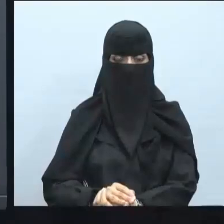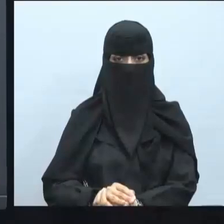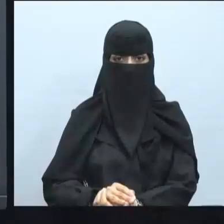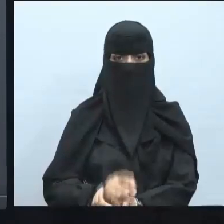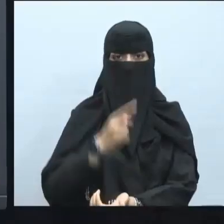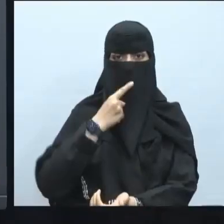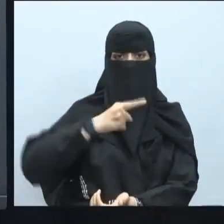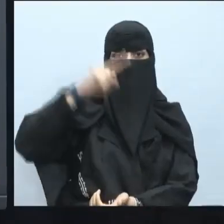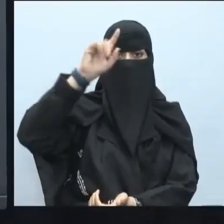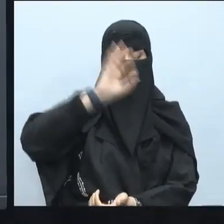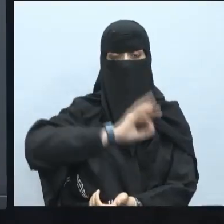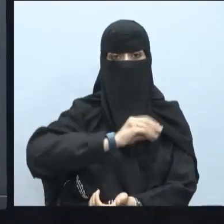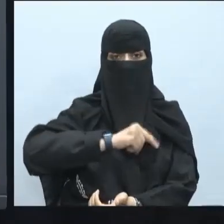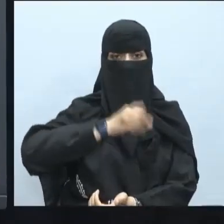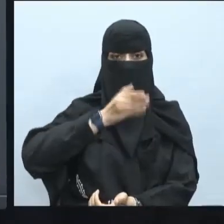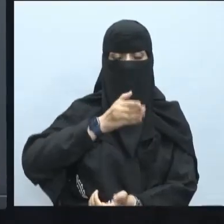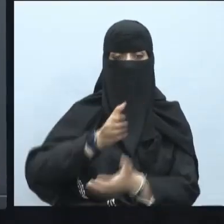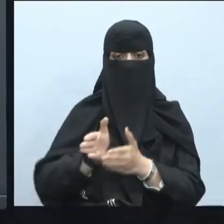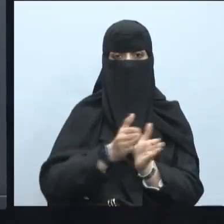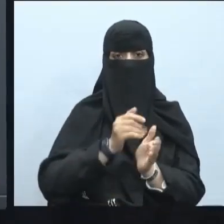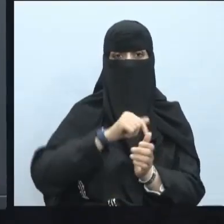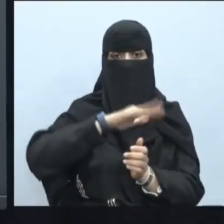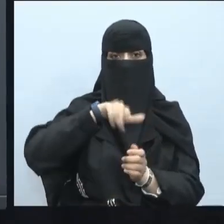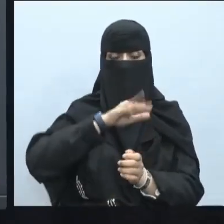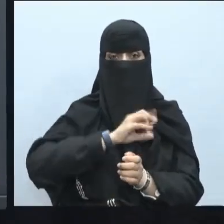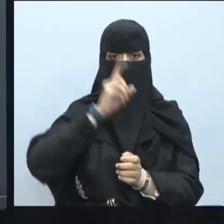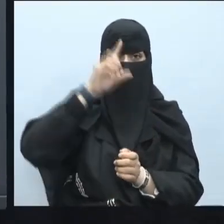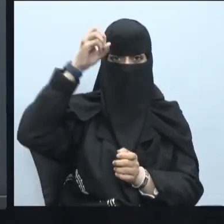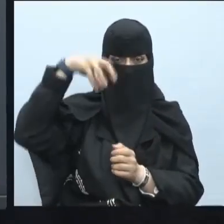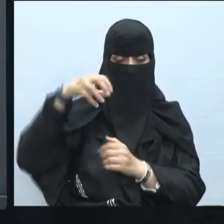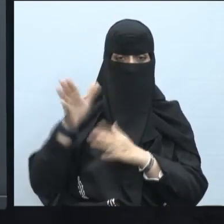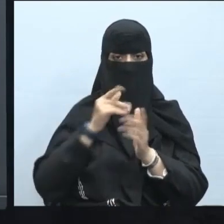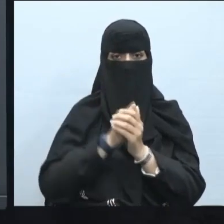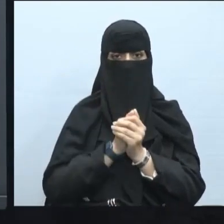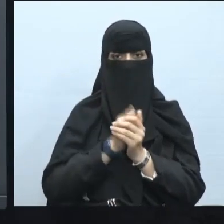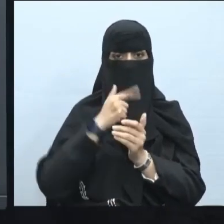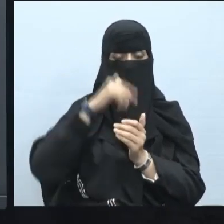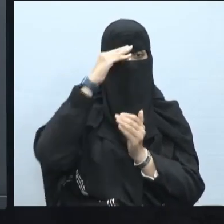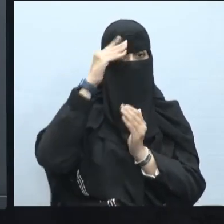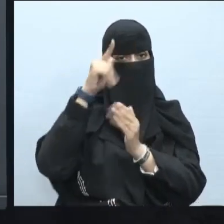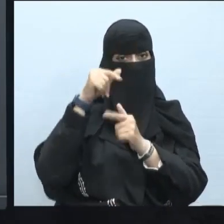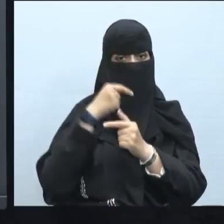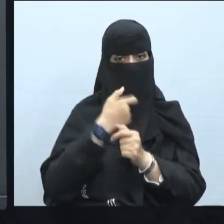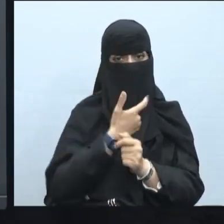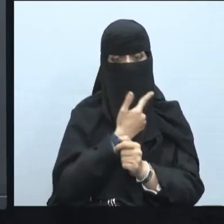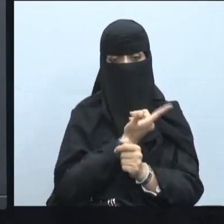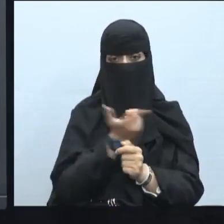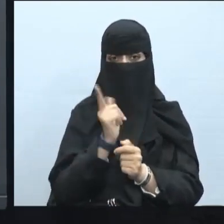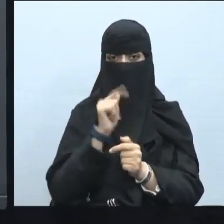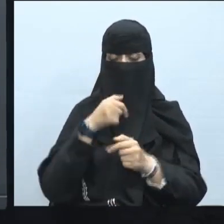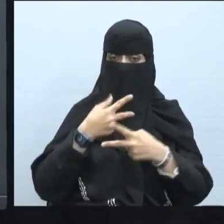بسم الله الرحمن الرحيم السلام عليكم ورحمة الله وبركاته تحية طيبة للجميع